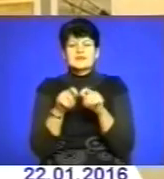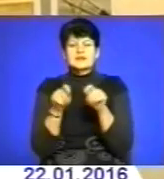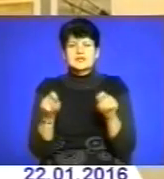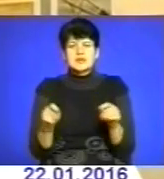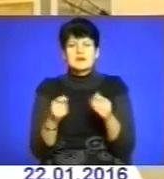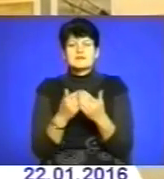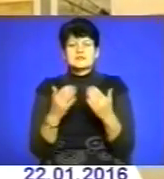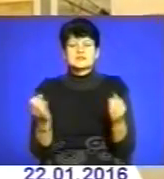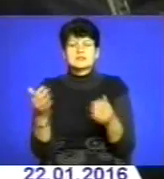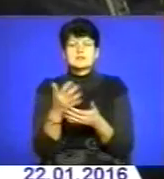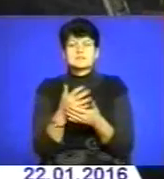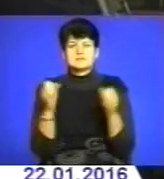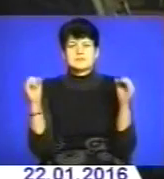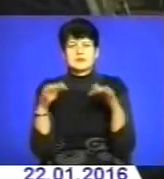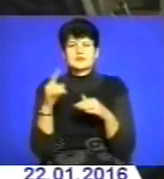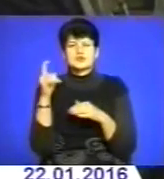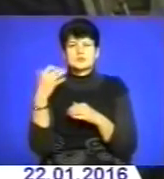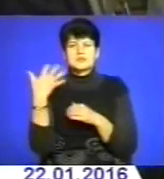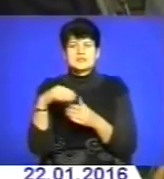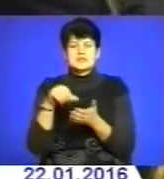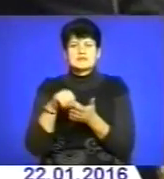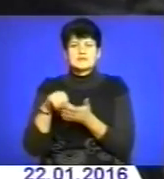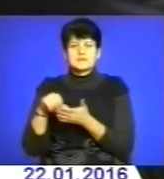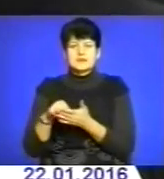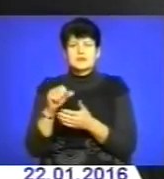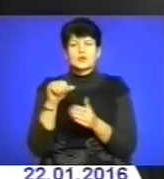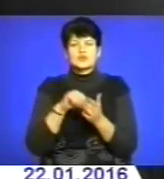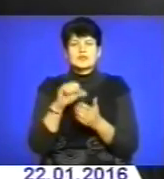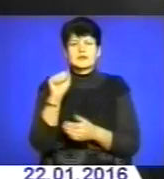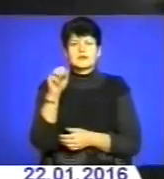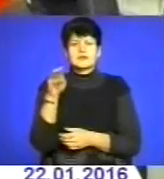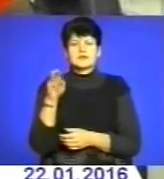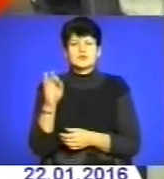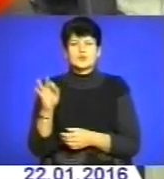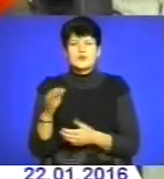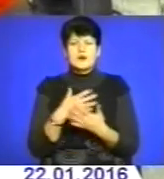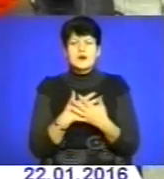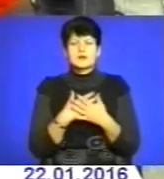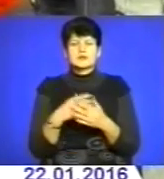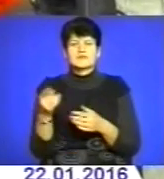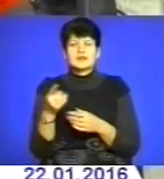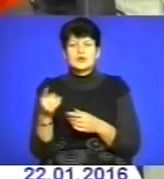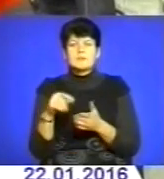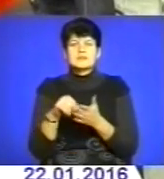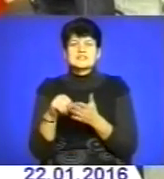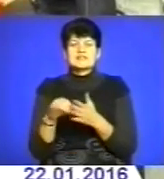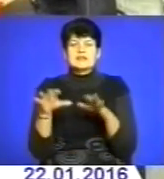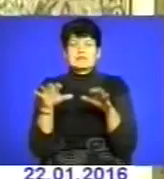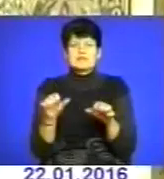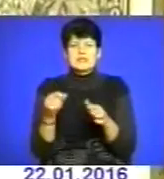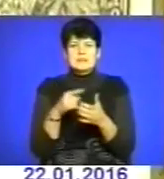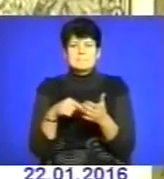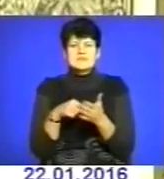близько 150 відвідувачів, серед яких учасники антитерористичної операції, актив Тернополя та представники влади міста.